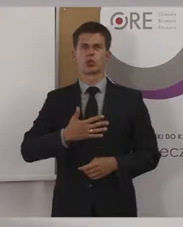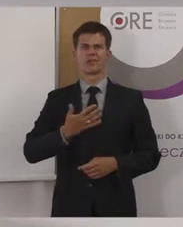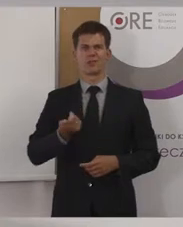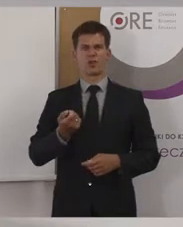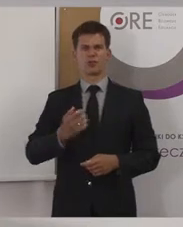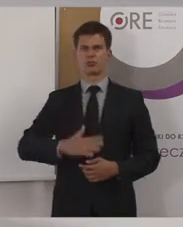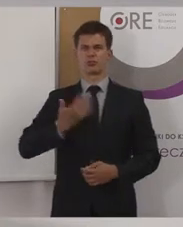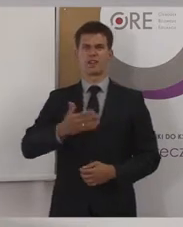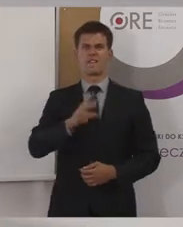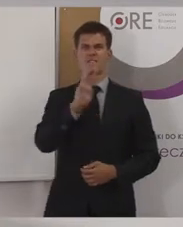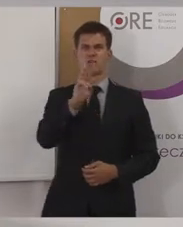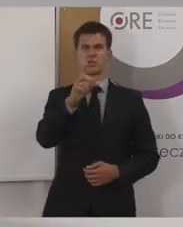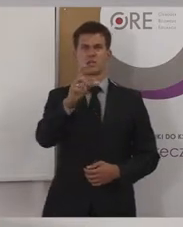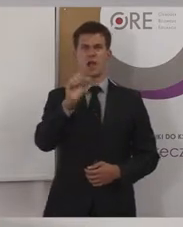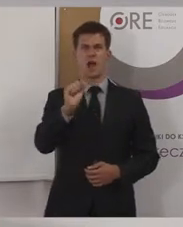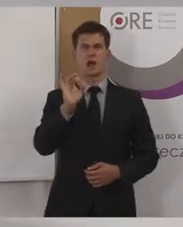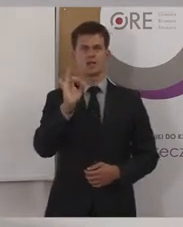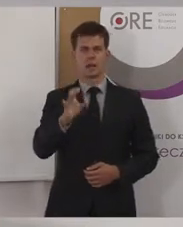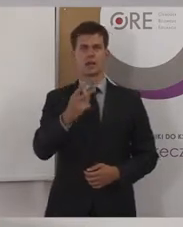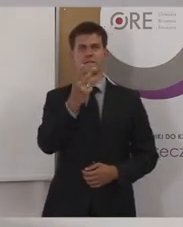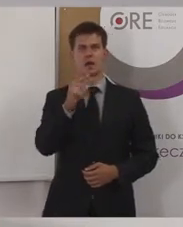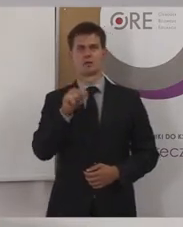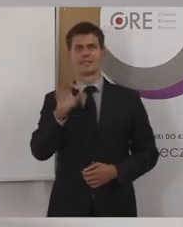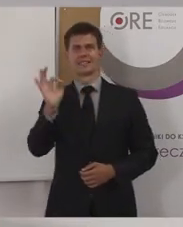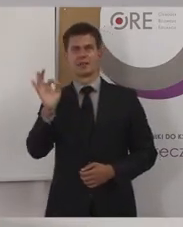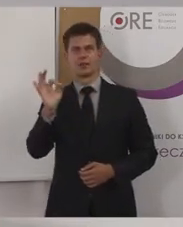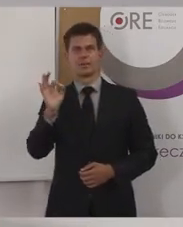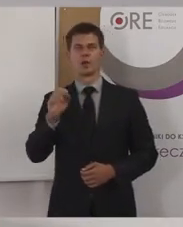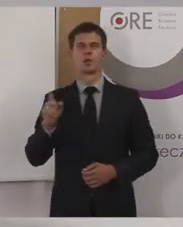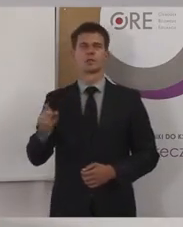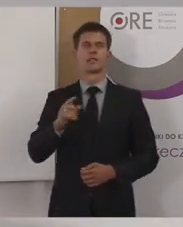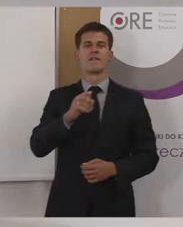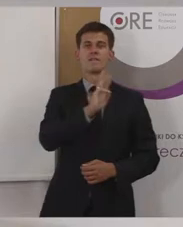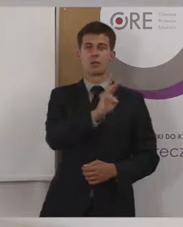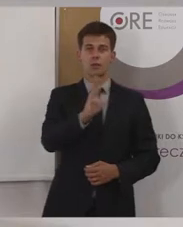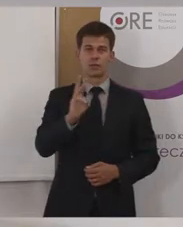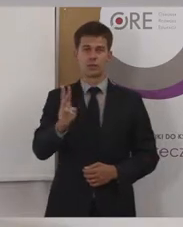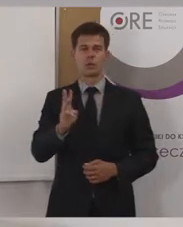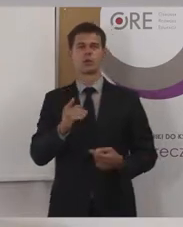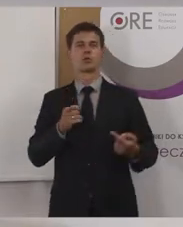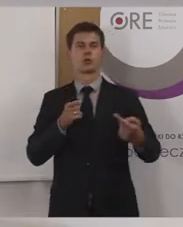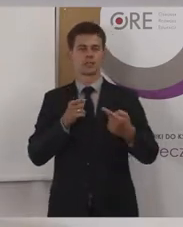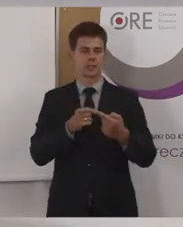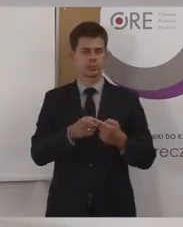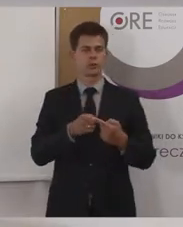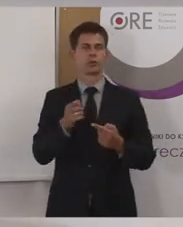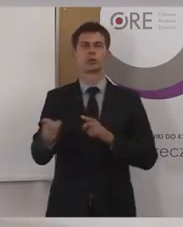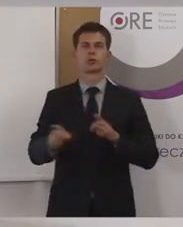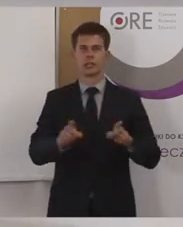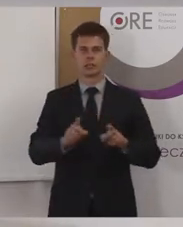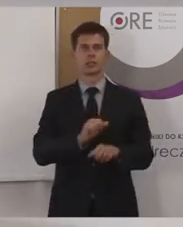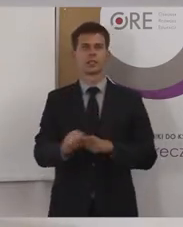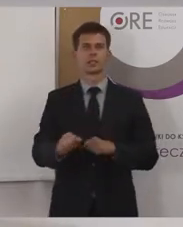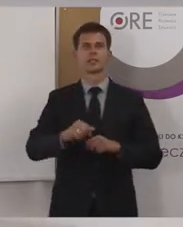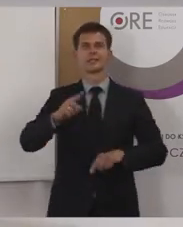WCAG 2.0, czyli Web Content Accessibility Guidelines 2.0. To jest taki standard